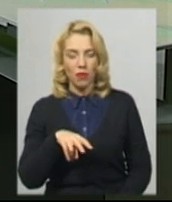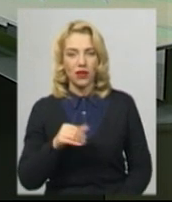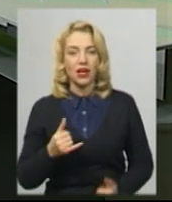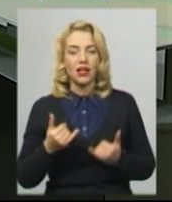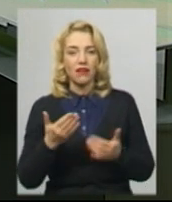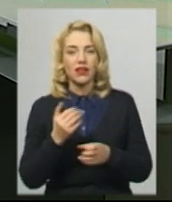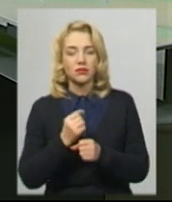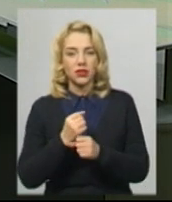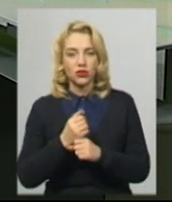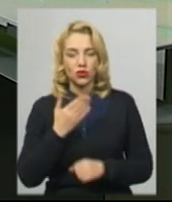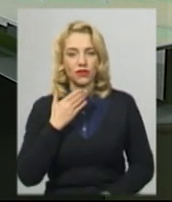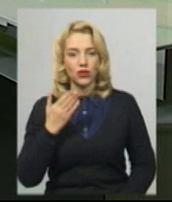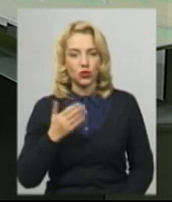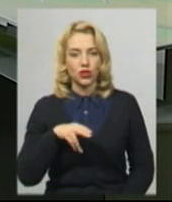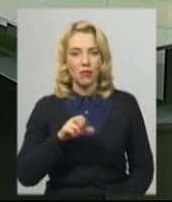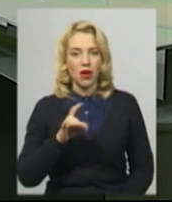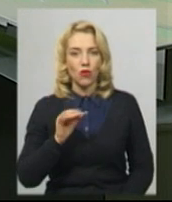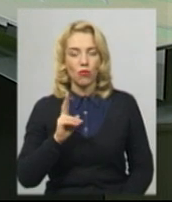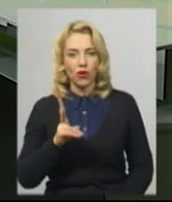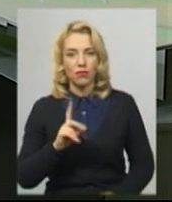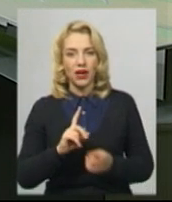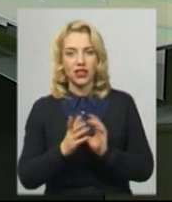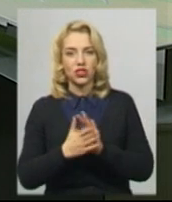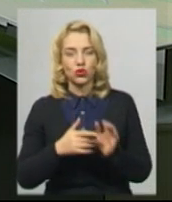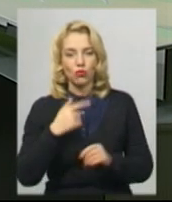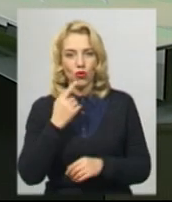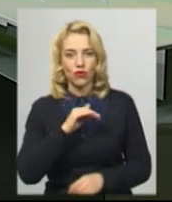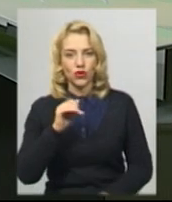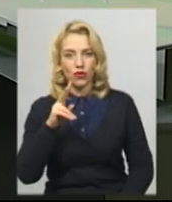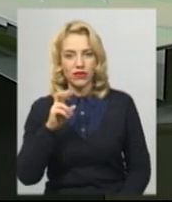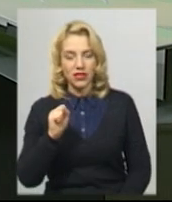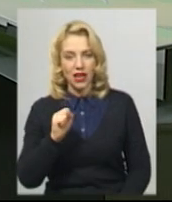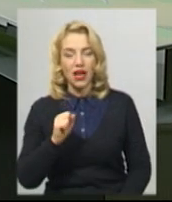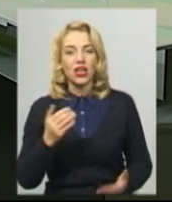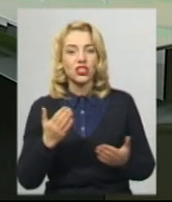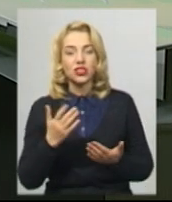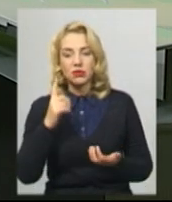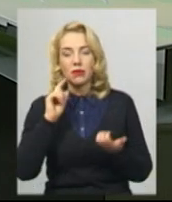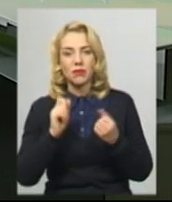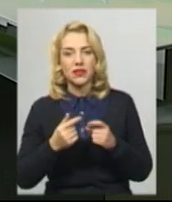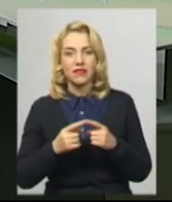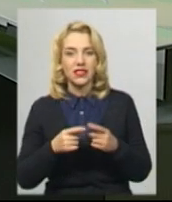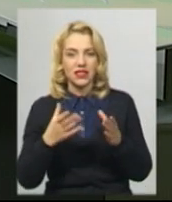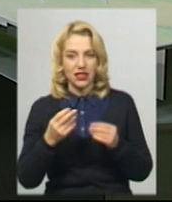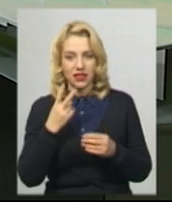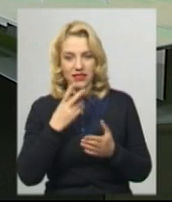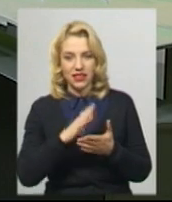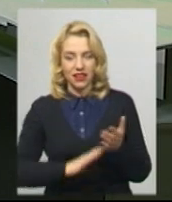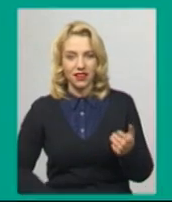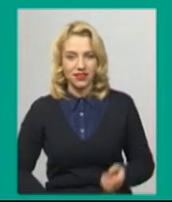студії працює ведуча Світлана Поробук, на жесту умову перекладає Оксана Фіновська. Чим запам'ятається нам день – дивіться далі.